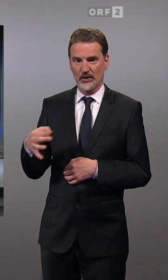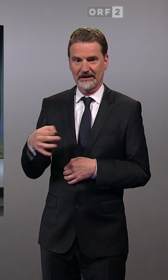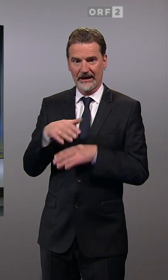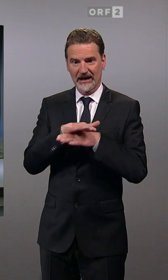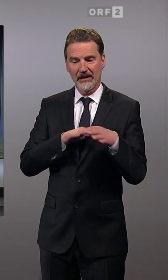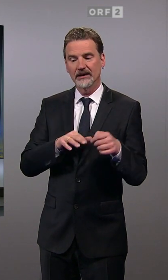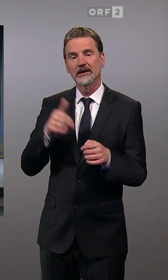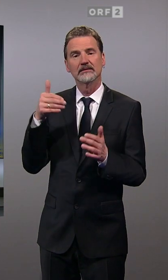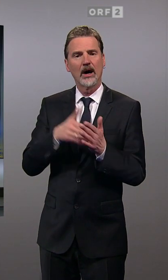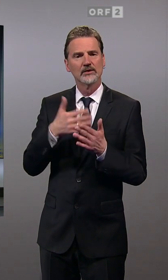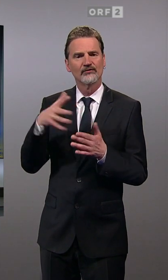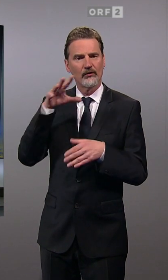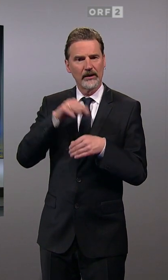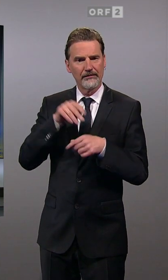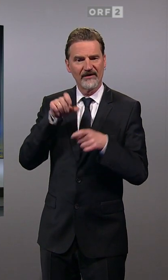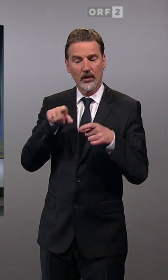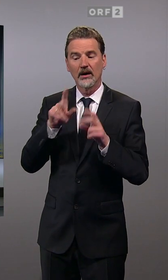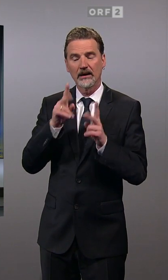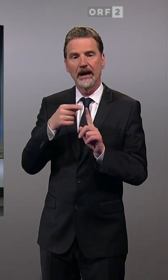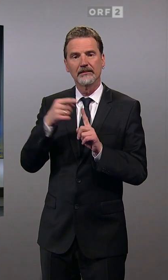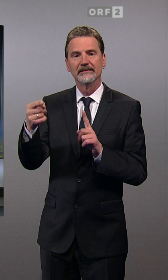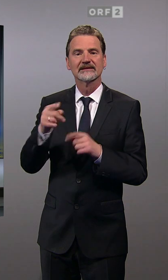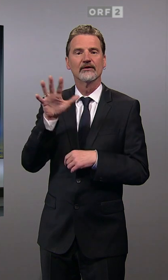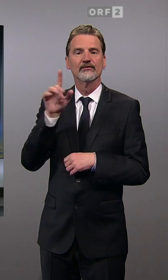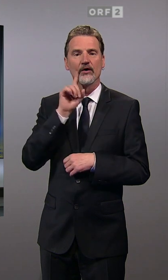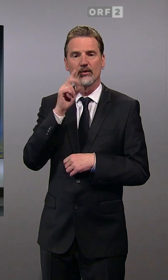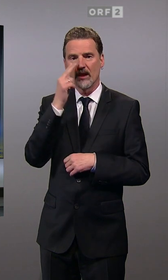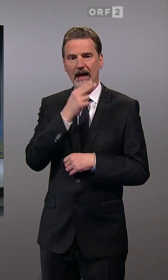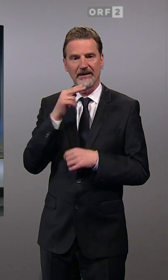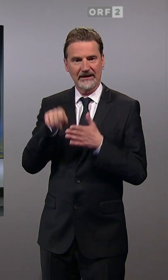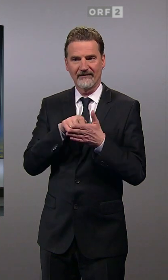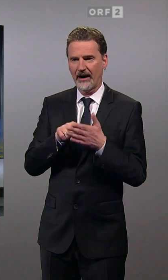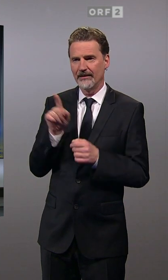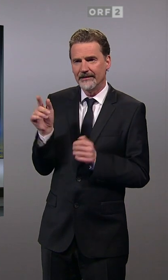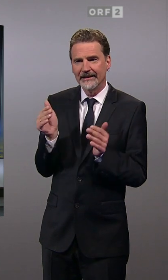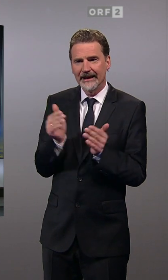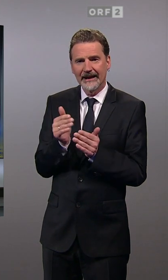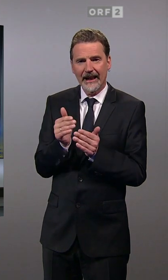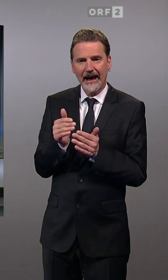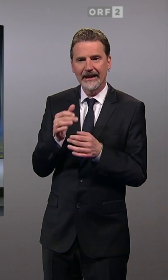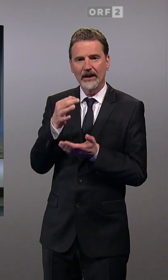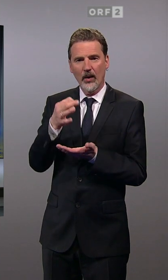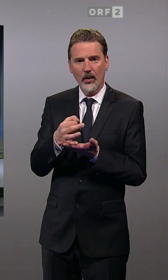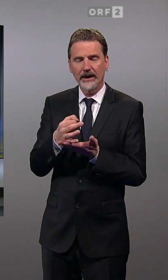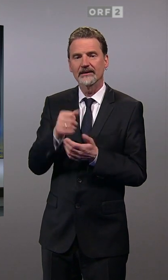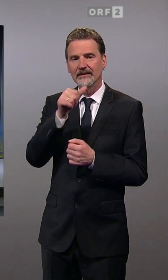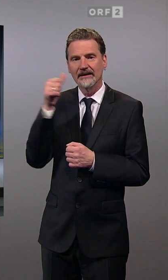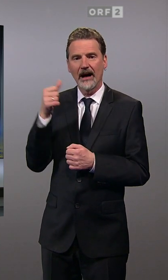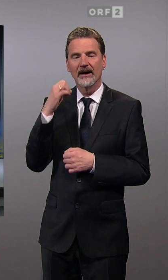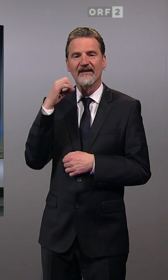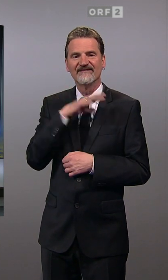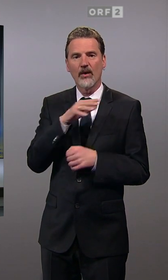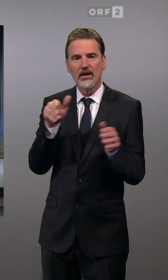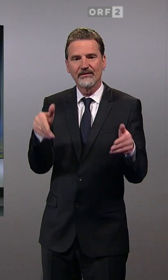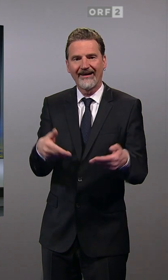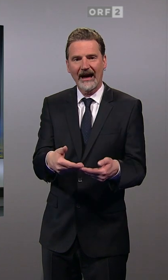tausend Einwohnern kann man noch bis 17 Uhr wählen. In der kleinen Gemeinde Wolfsgraben im Wienerwald kann